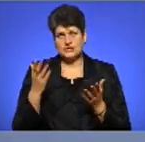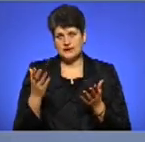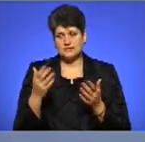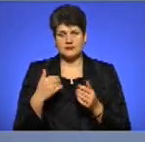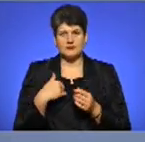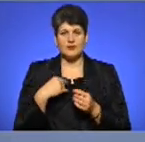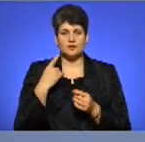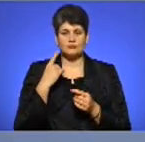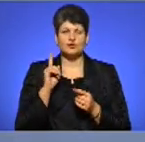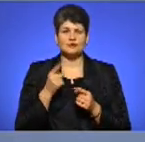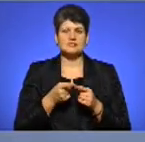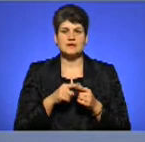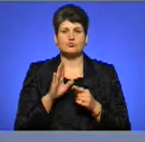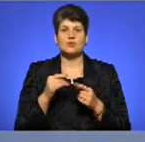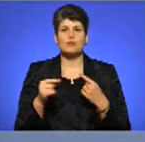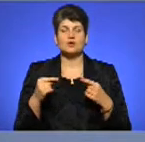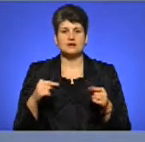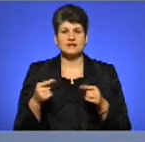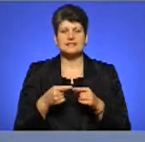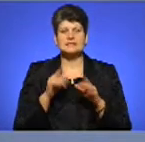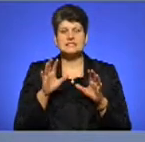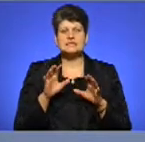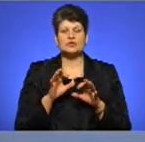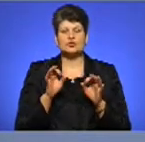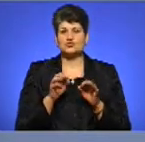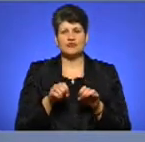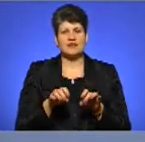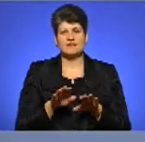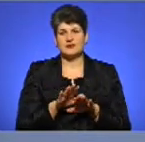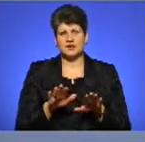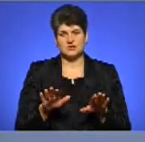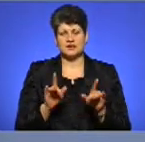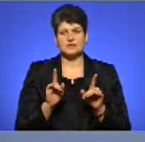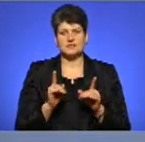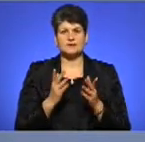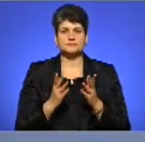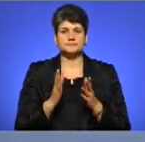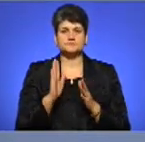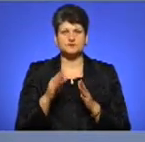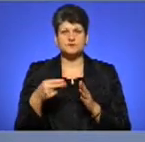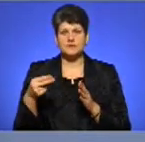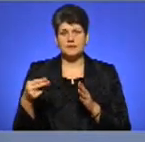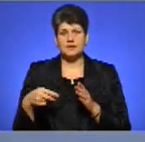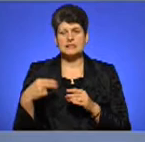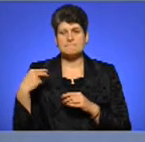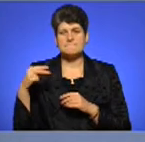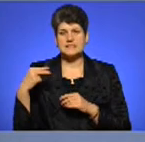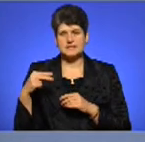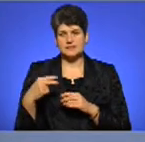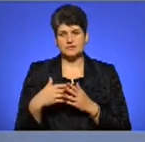що воно буде зовсім по-другому. Я думаю, що цей закон нічого не вирішить, навіть якщо він буде підписаний президентом і